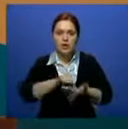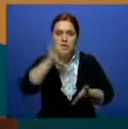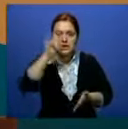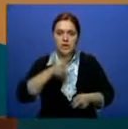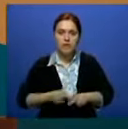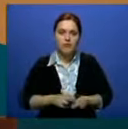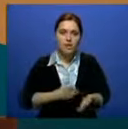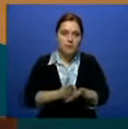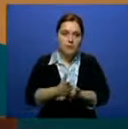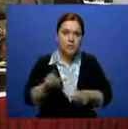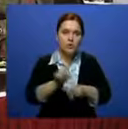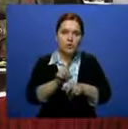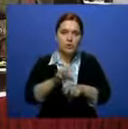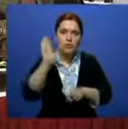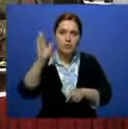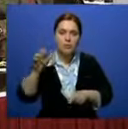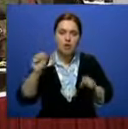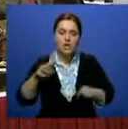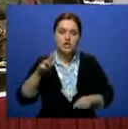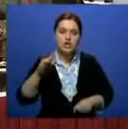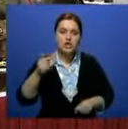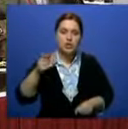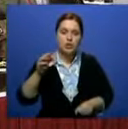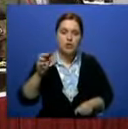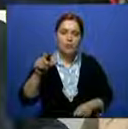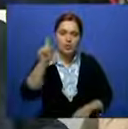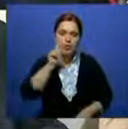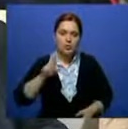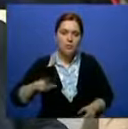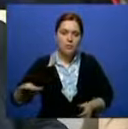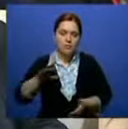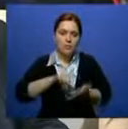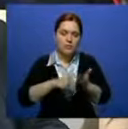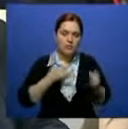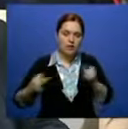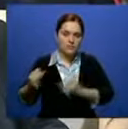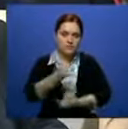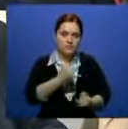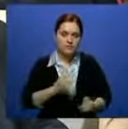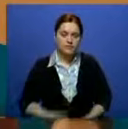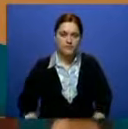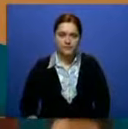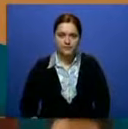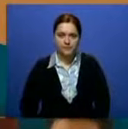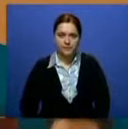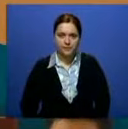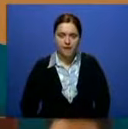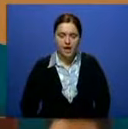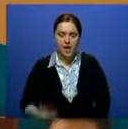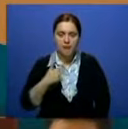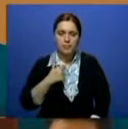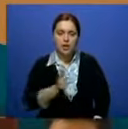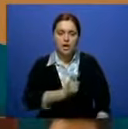направлении, в частности, о потенциале уникальной площадки G-Global. И здесь мы готовы предложить